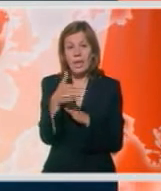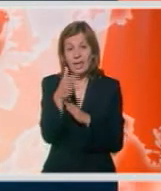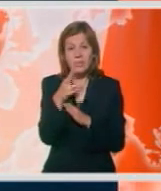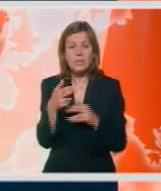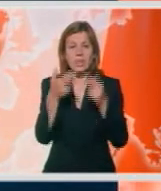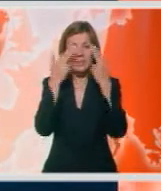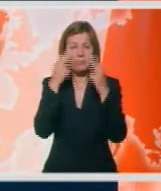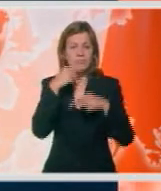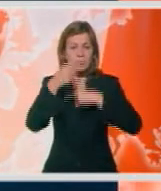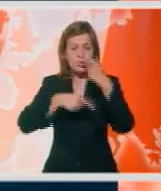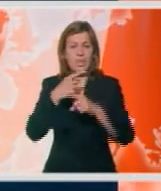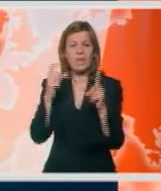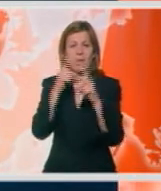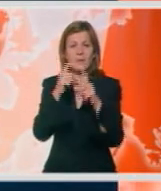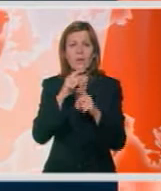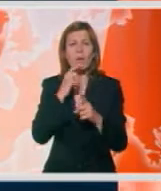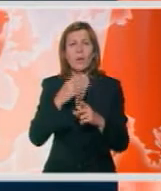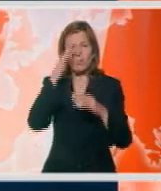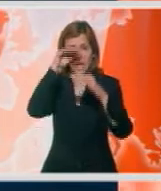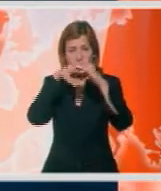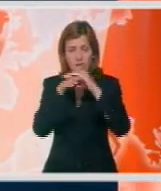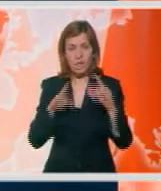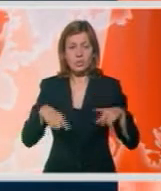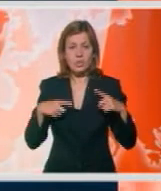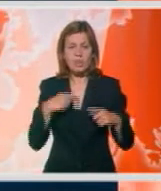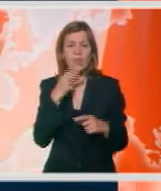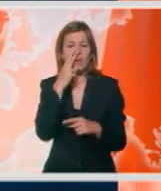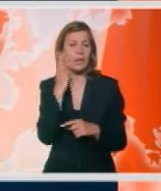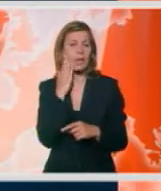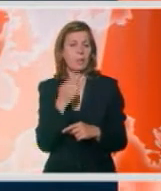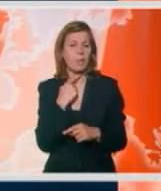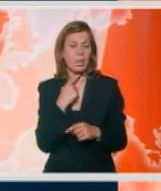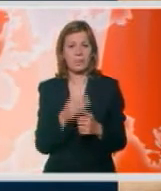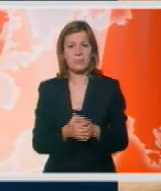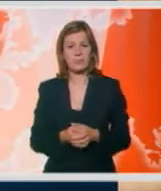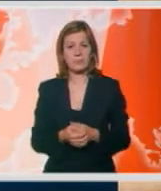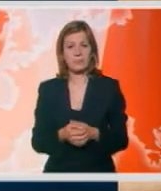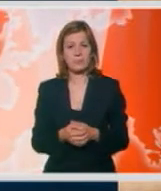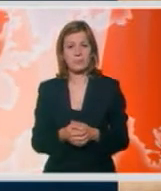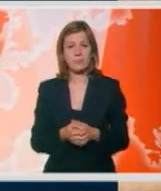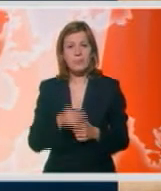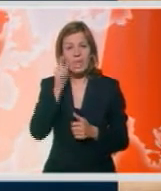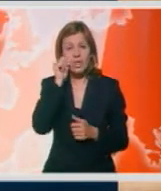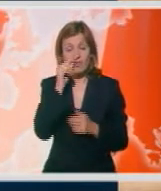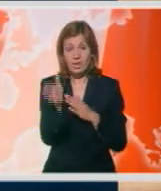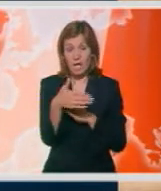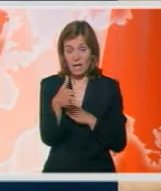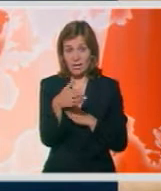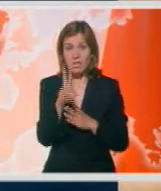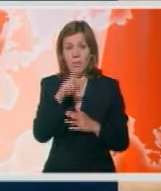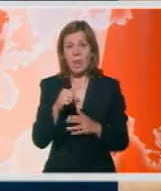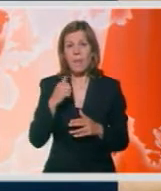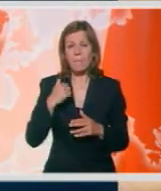slepi rođak daždevnjaka koji živi u pećinama. Gledamo prilog glasa Amerike. Čovečija ribica ima